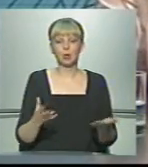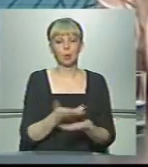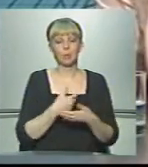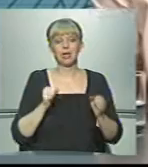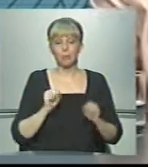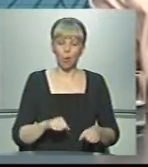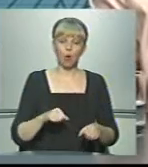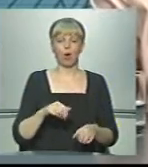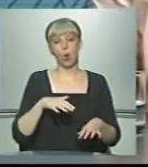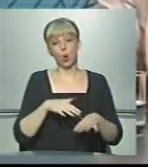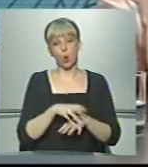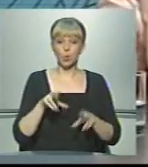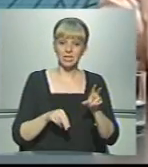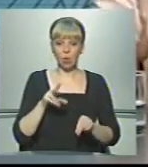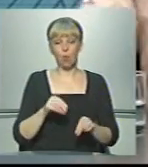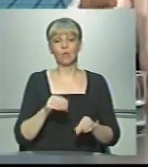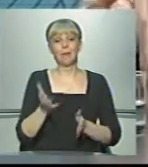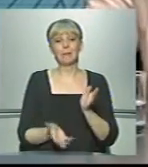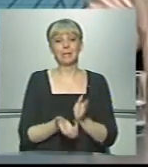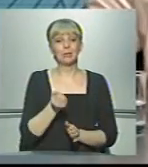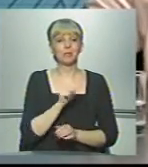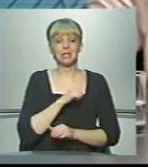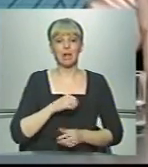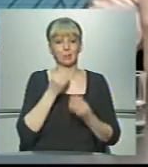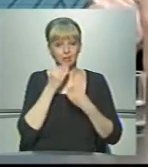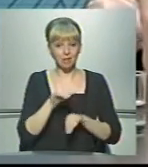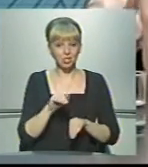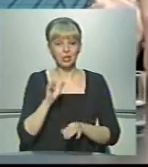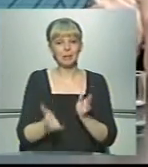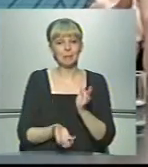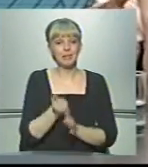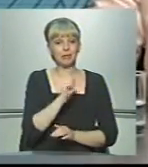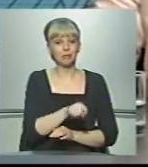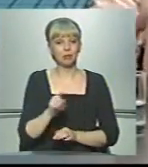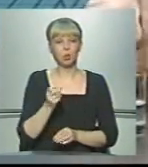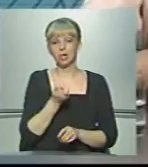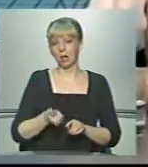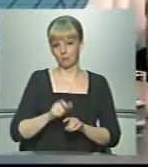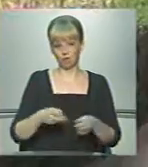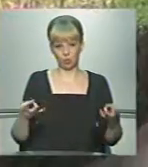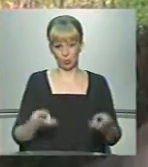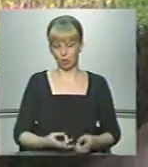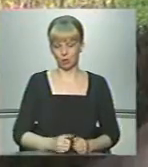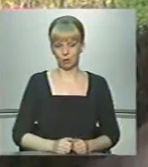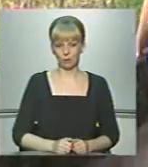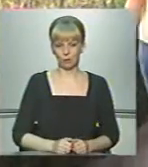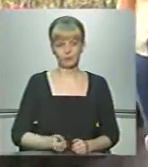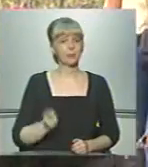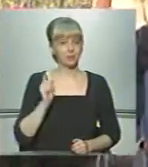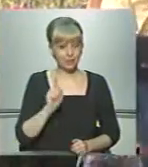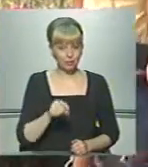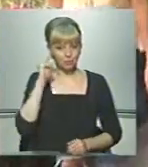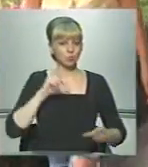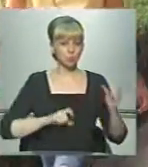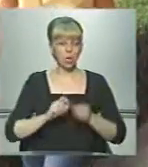ми можемо розраховувати, підтримати найкращих і підтримати тих, хто найбільше потребує. Тим часом